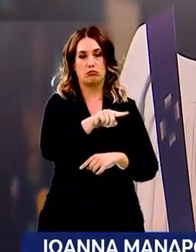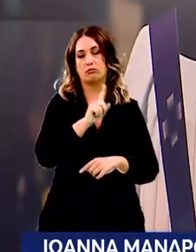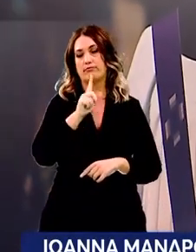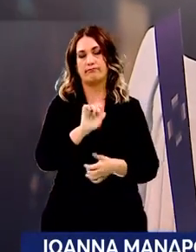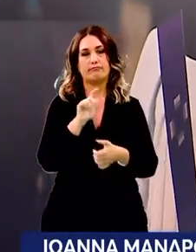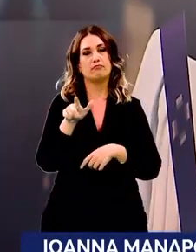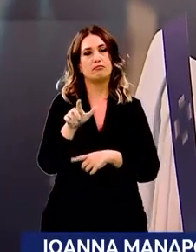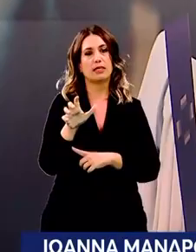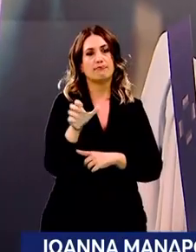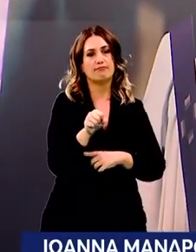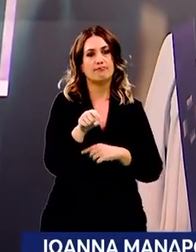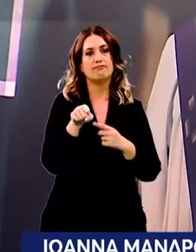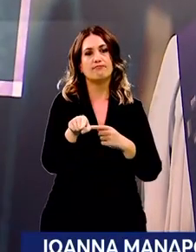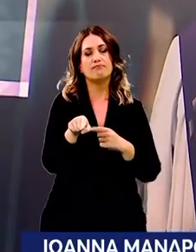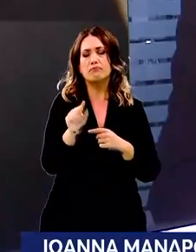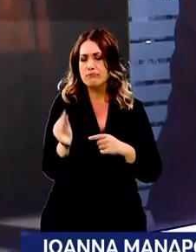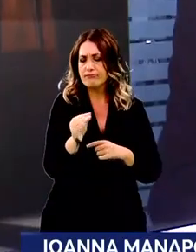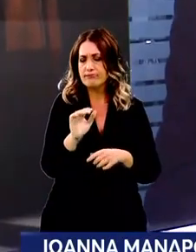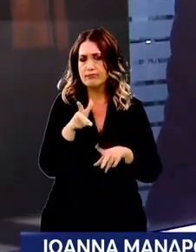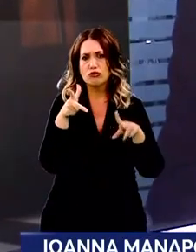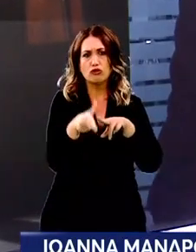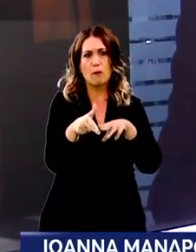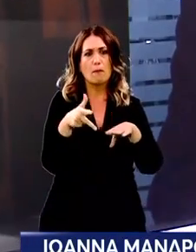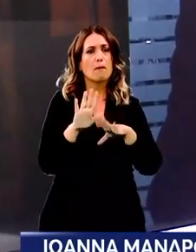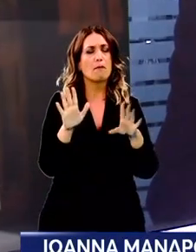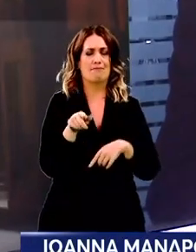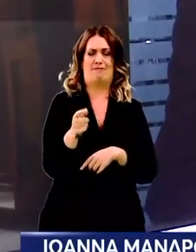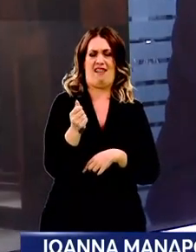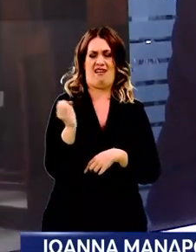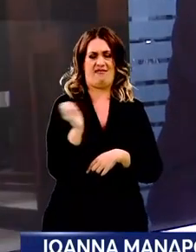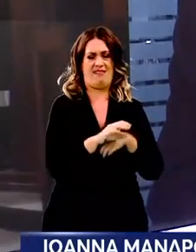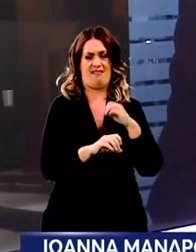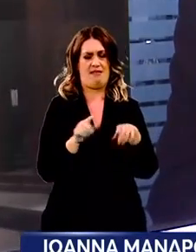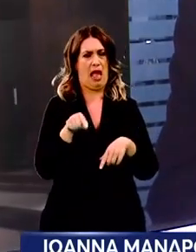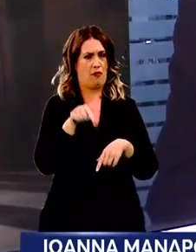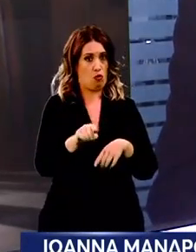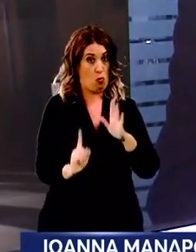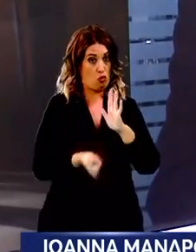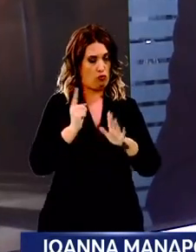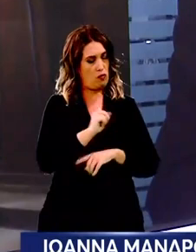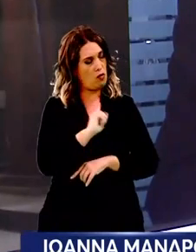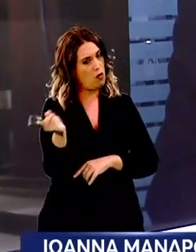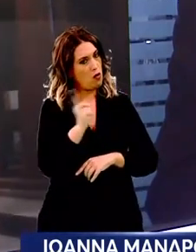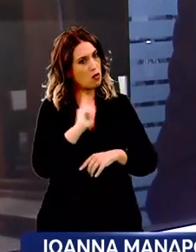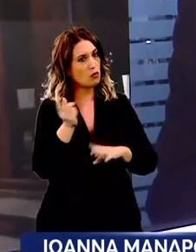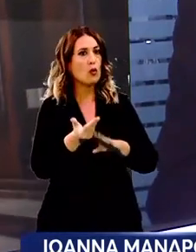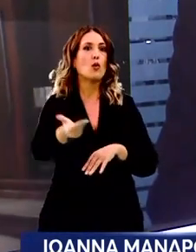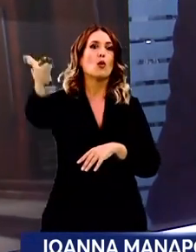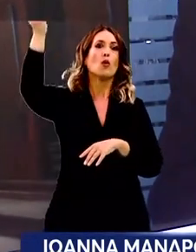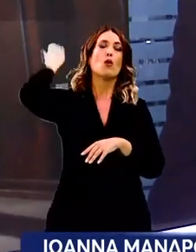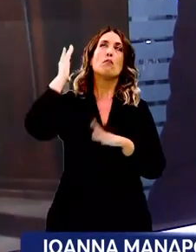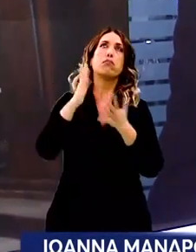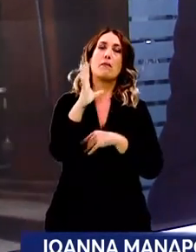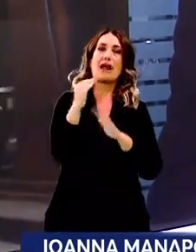λογαριασμών διότι βρέθηκαν ύποπτα ποσάδες, είναι καινούργια ιστορία τελευταία ήταν ένα ποσό 50